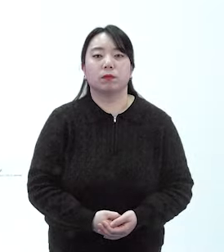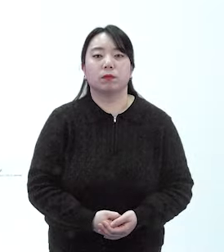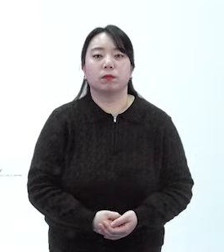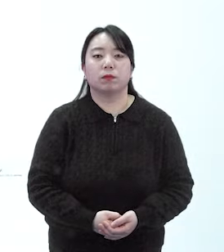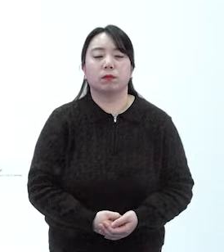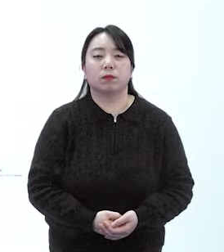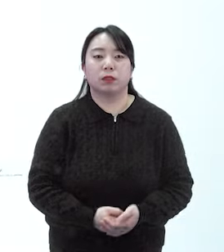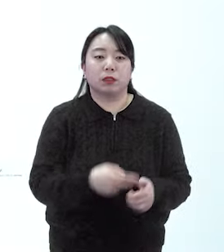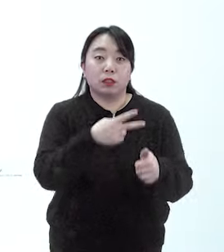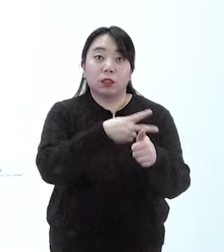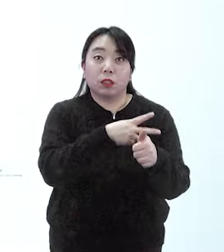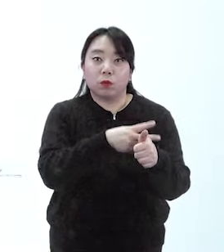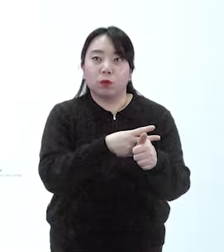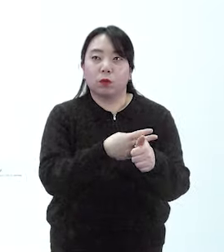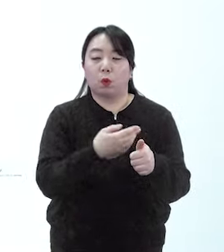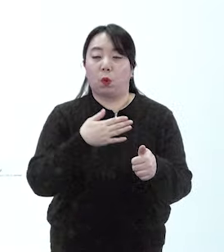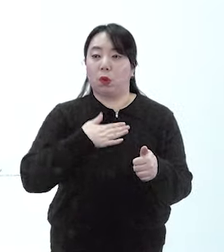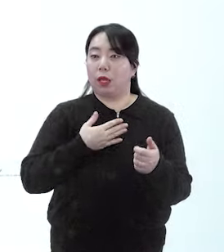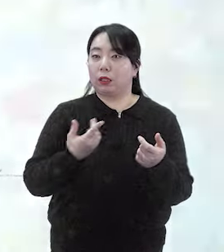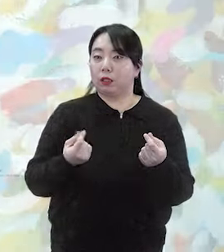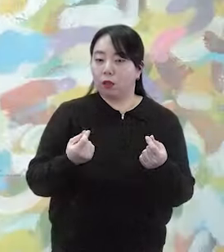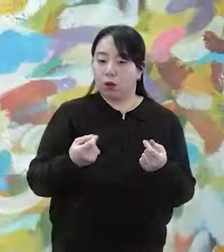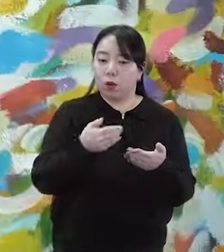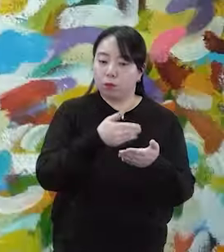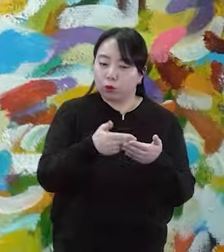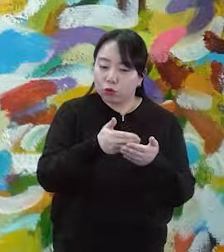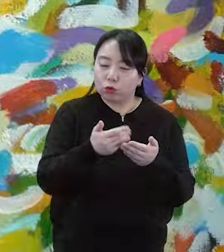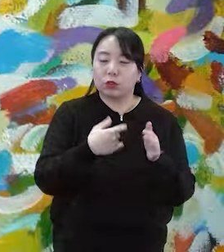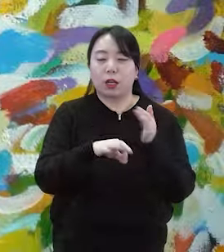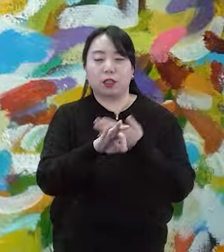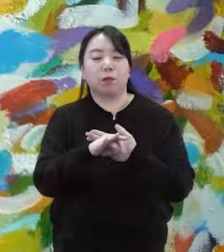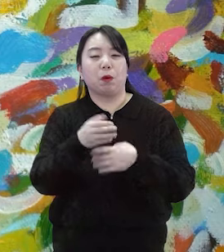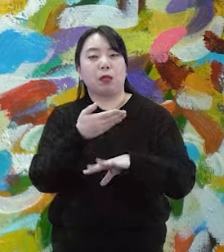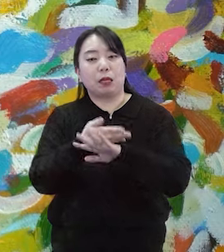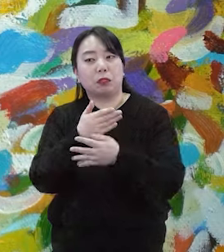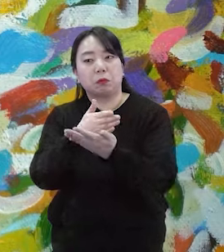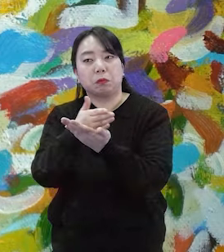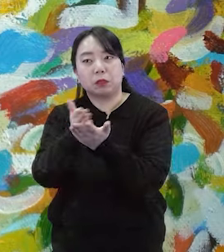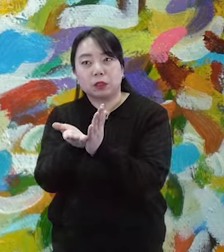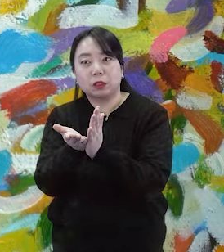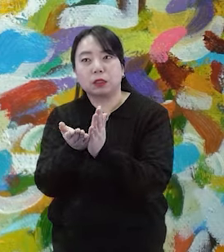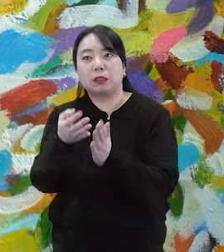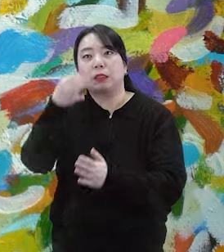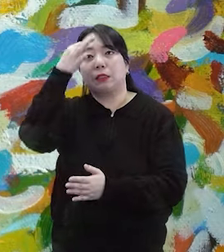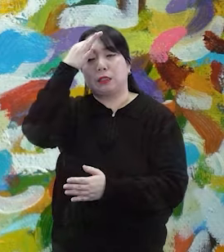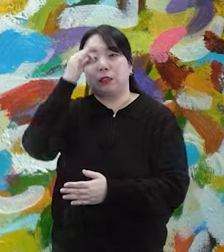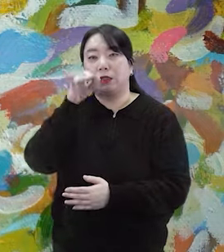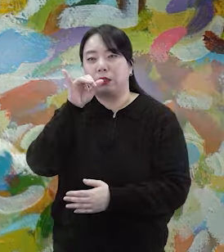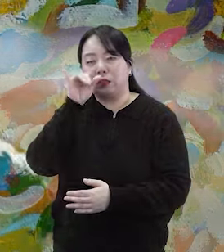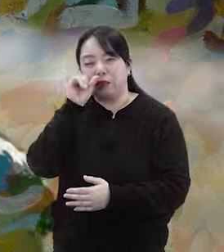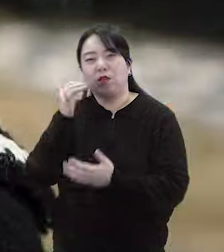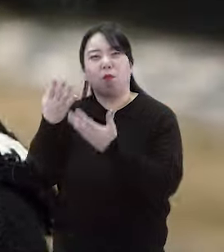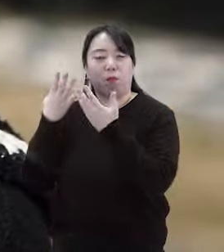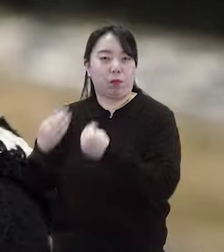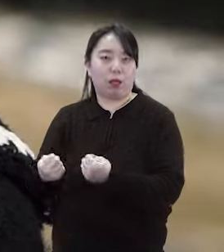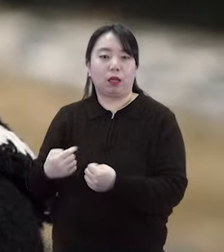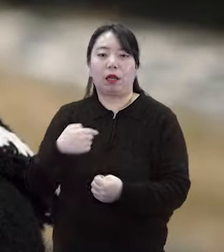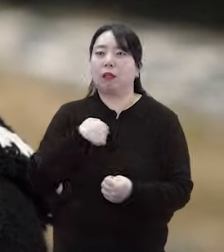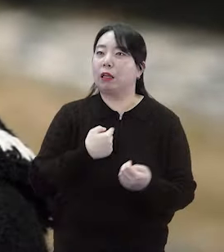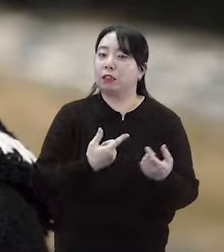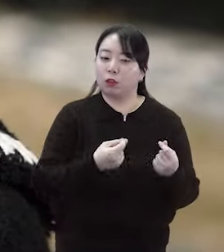선생님들도 저처럼 미술뿐만 아니라 다양한 분야의 재능을 가지고 계신 분들도 많은데 저처럼 이렇게